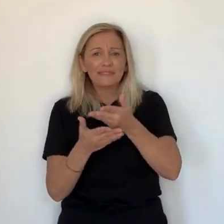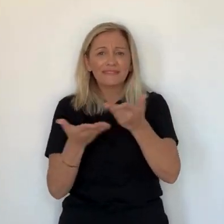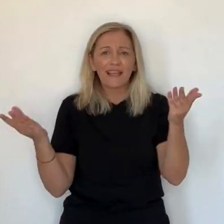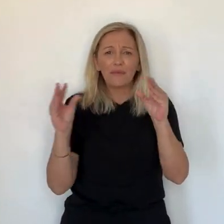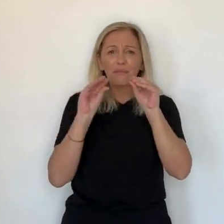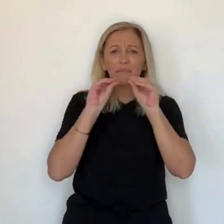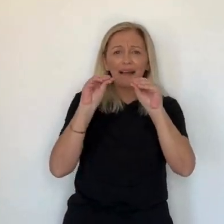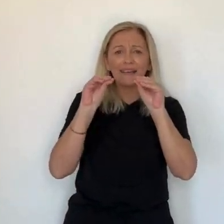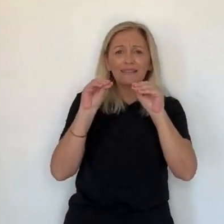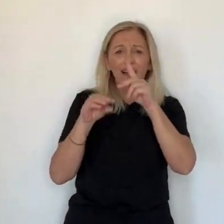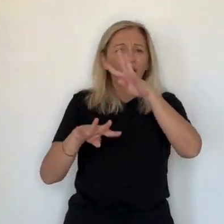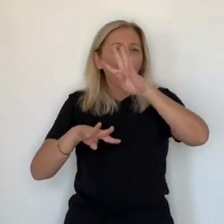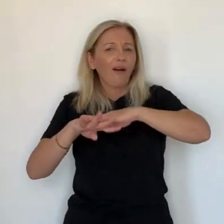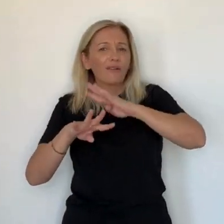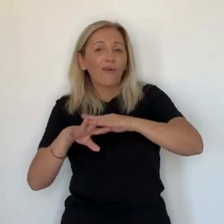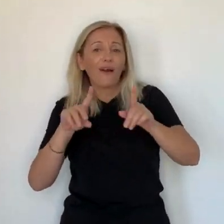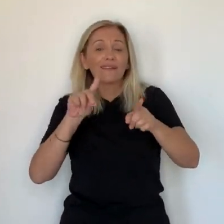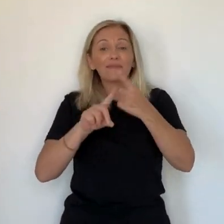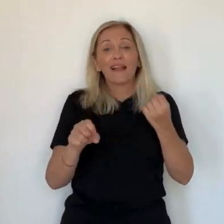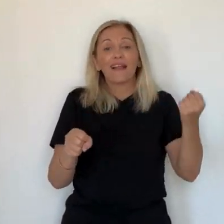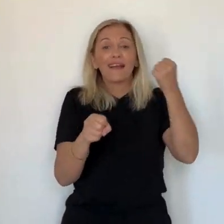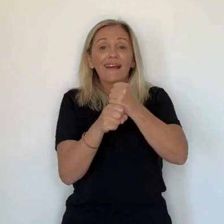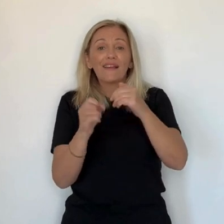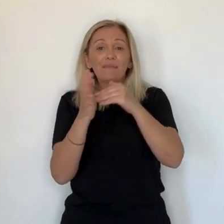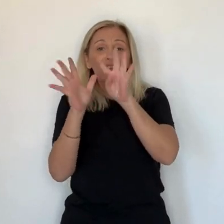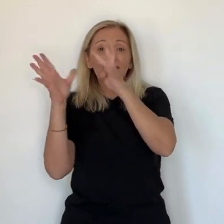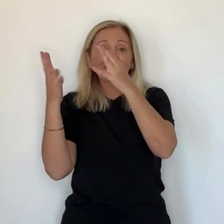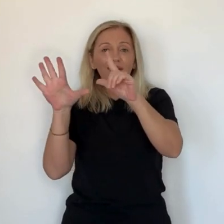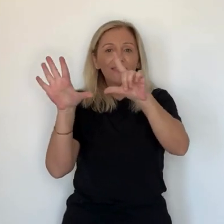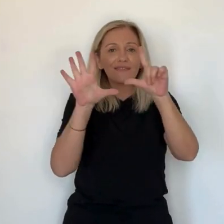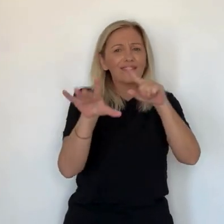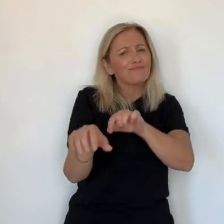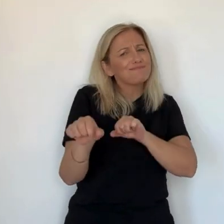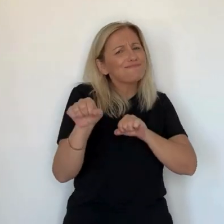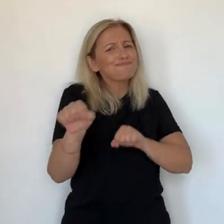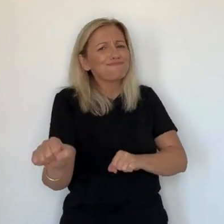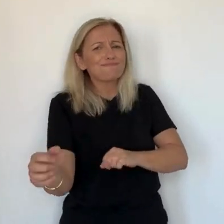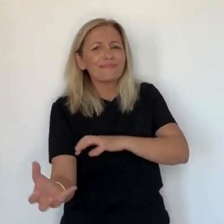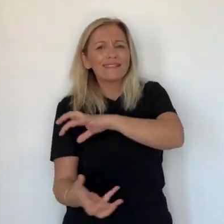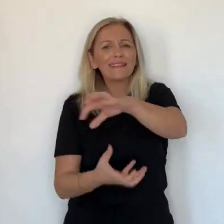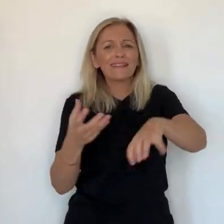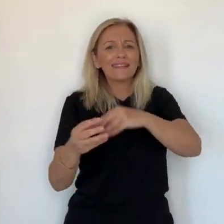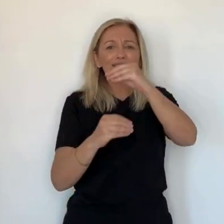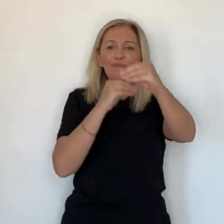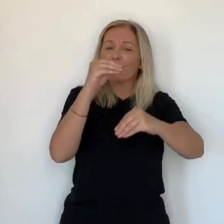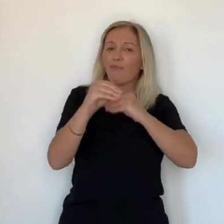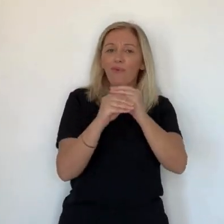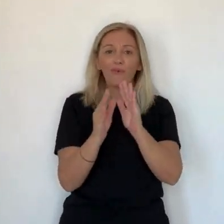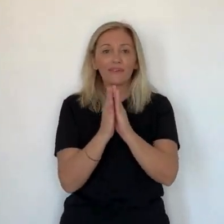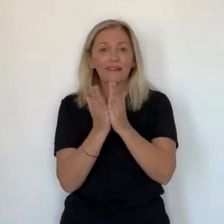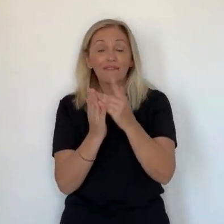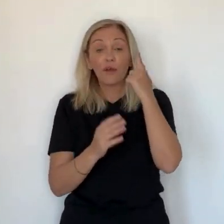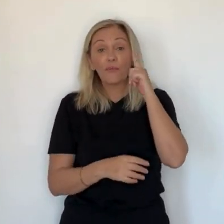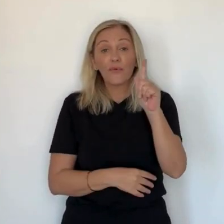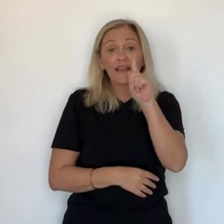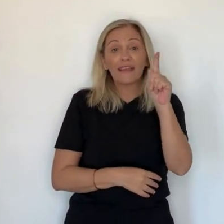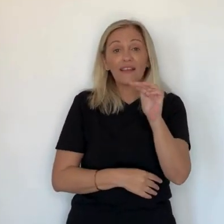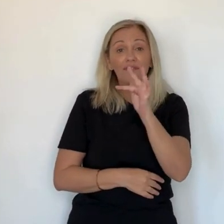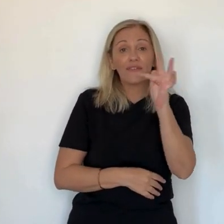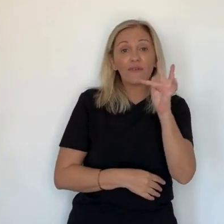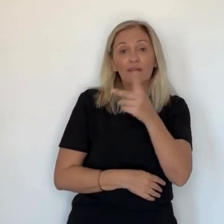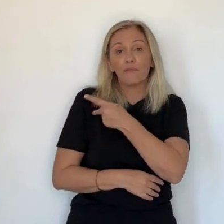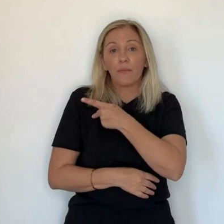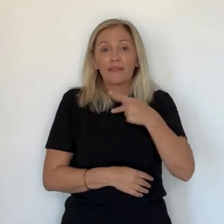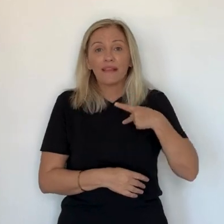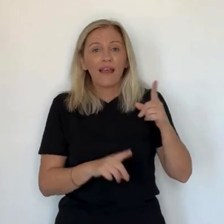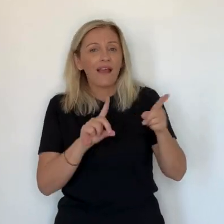créée en 1977, résiste à la crise qui touche le secteur du livre. Pour Guy Firologne, le propriétaire, le plus important est